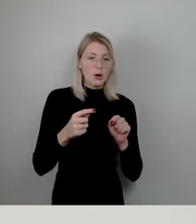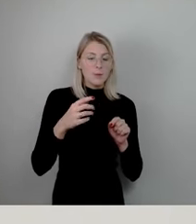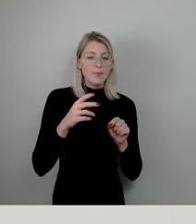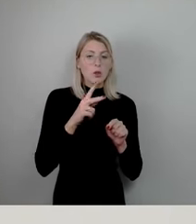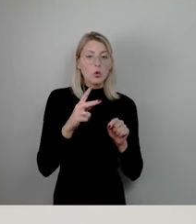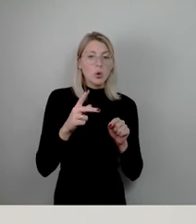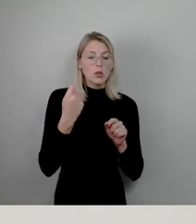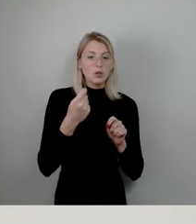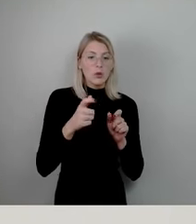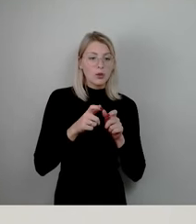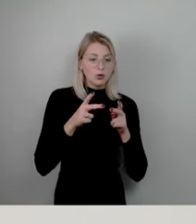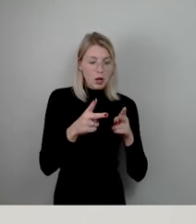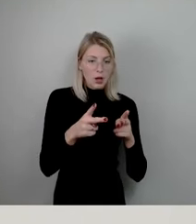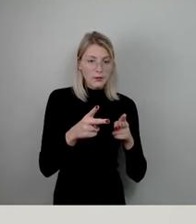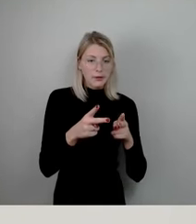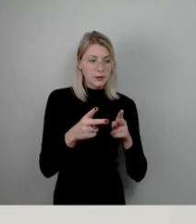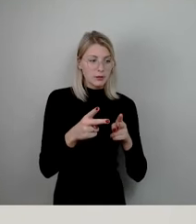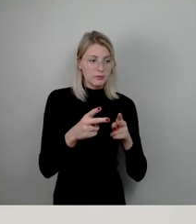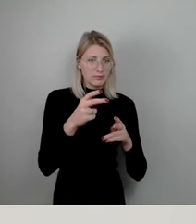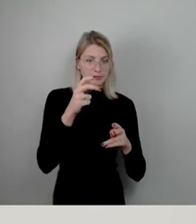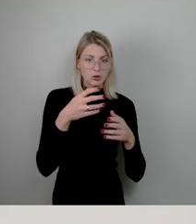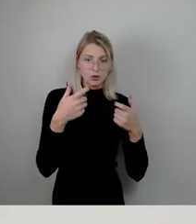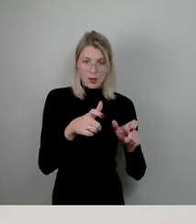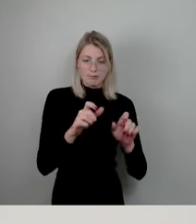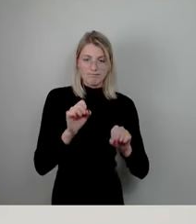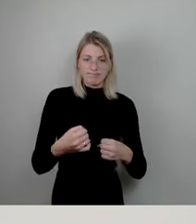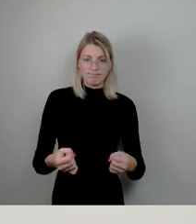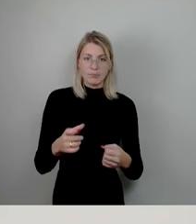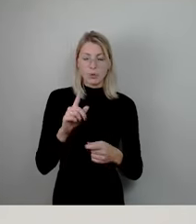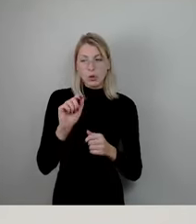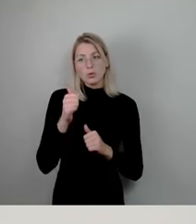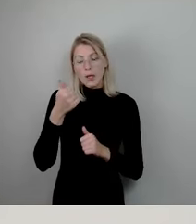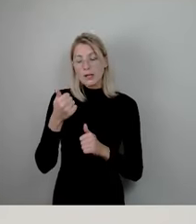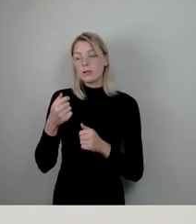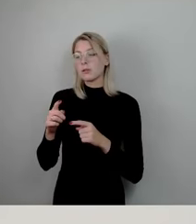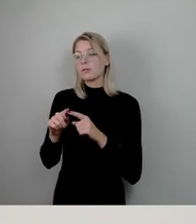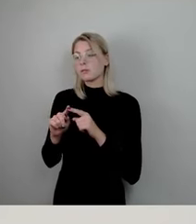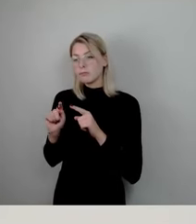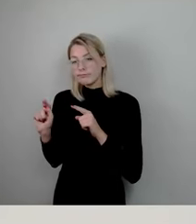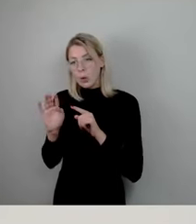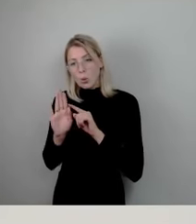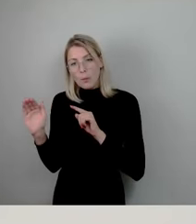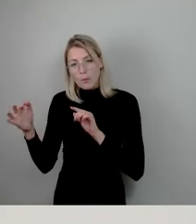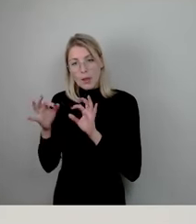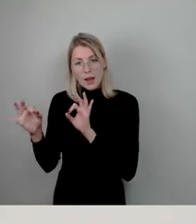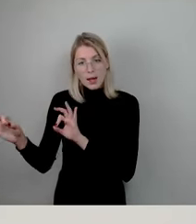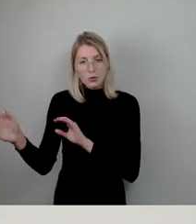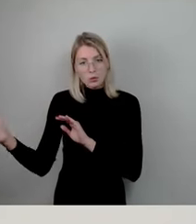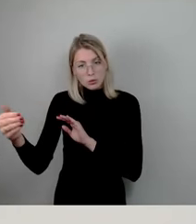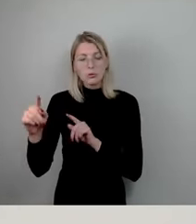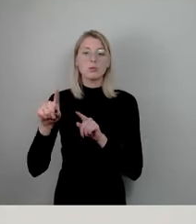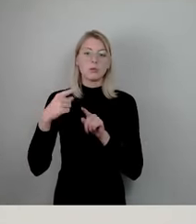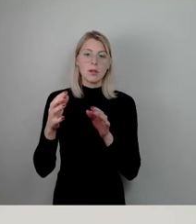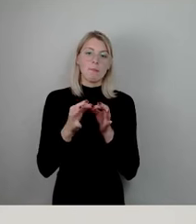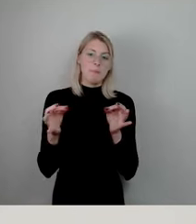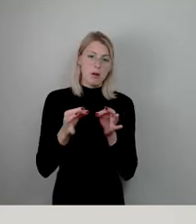nacheinander machen, wie bei anderen Großprojekten. Wir bauen erst die Umleitungsstrecken und dann die eigentliche Maßnahme. Insofern